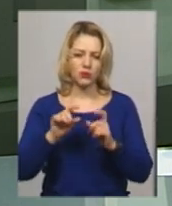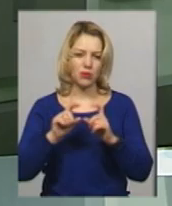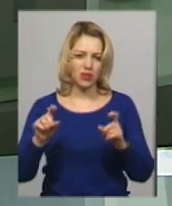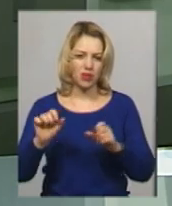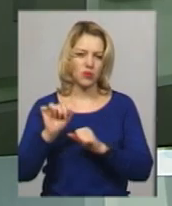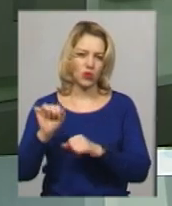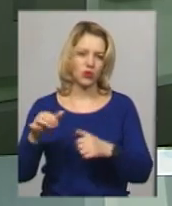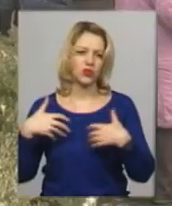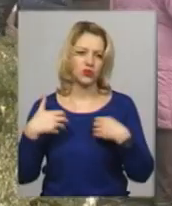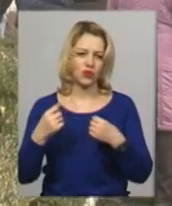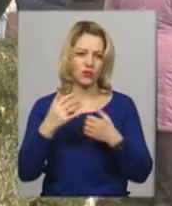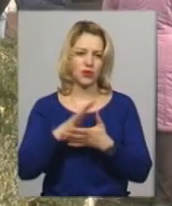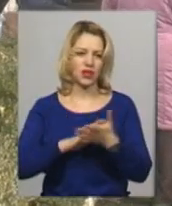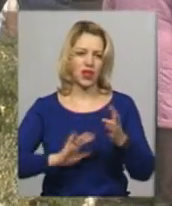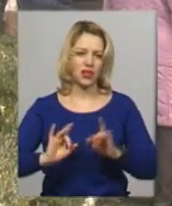сюжеті.